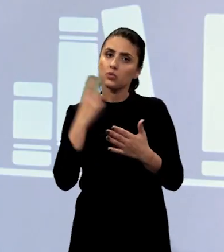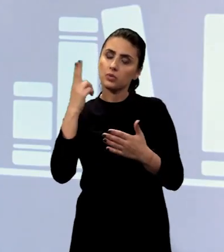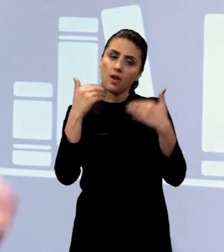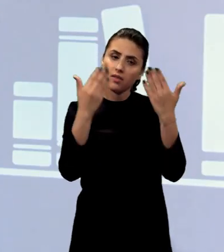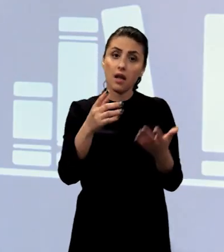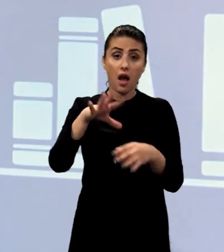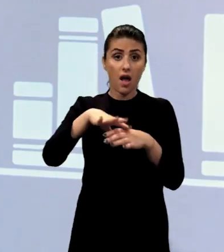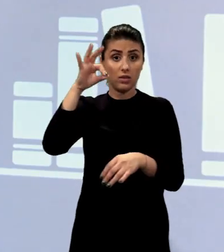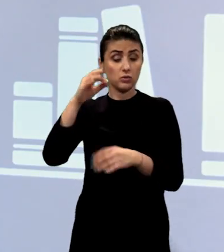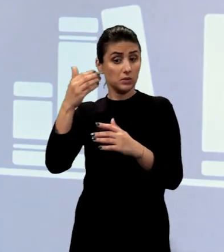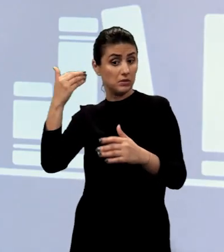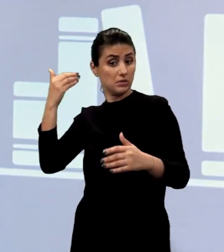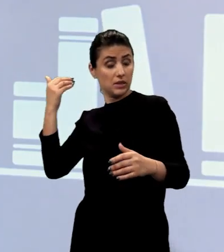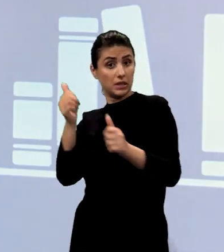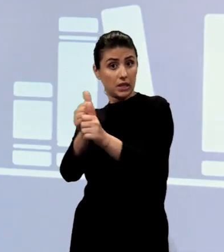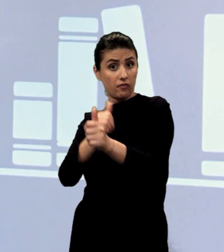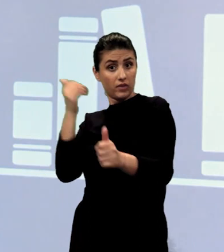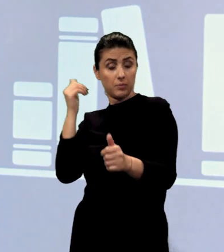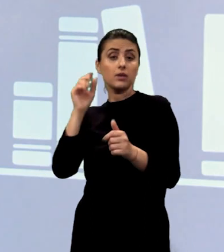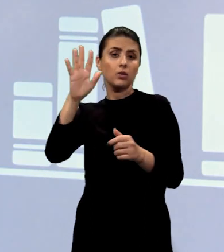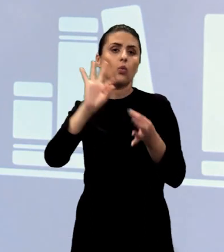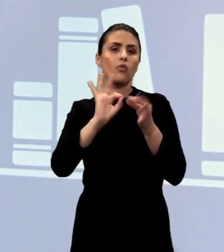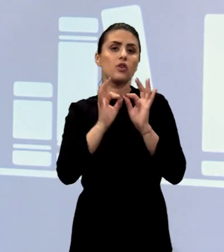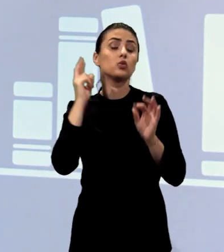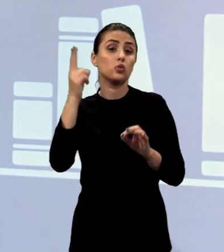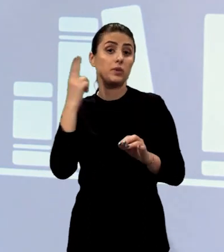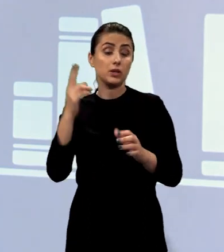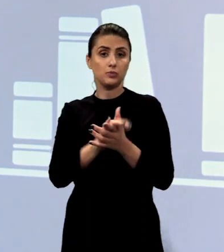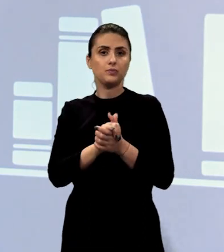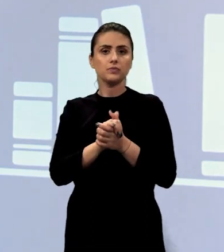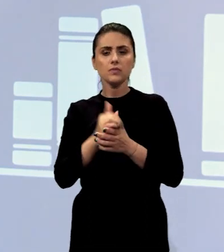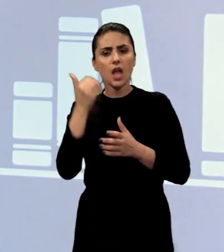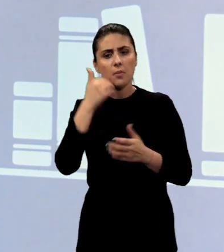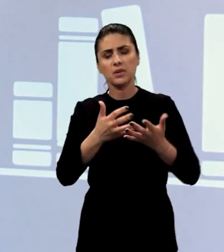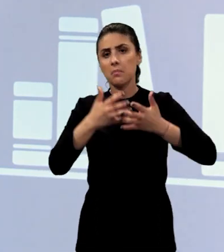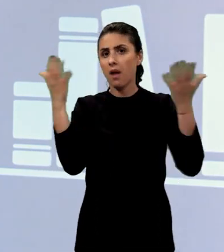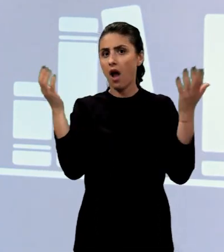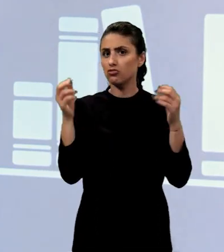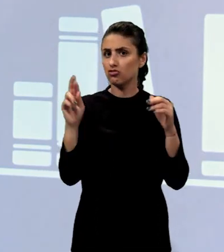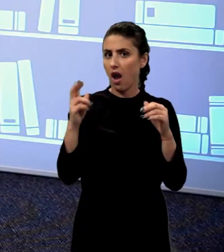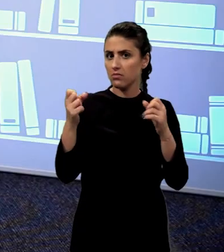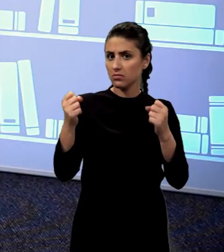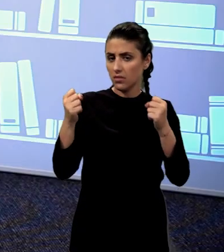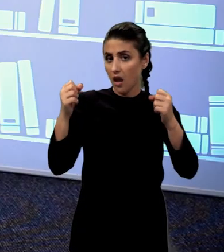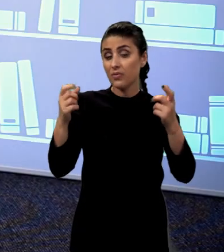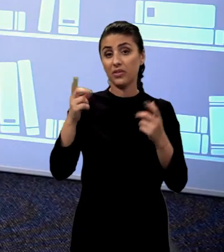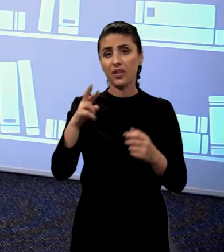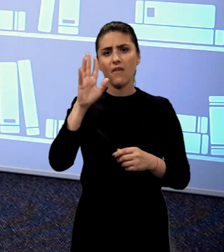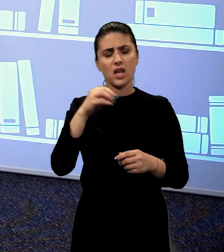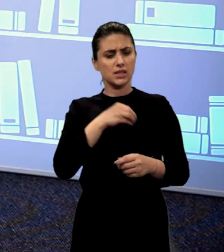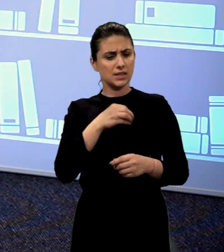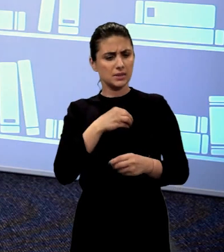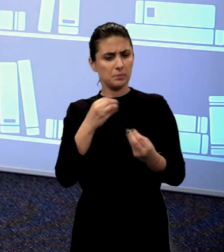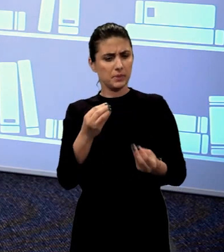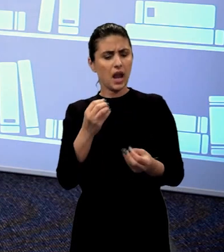descoperise de curând în cuvântul lui Dumnezeu. Pierduse o mare oportunitate, dar avea un sentiment pronunțat